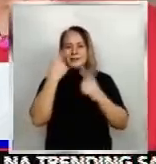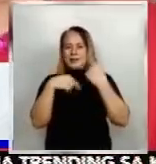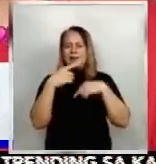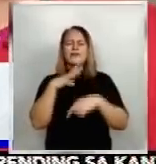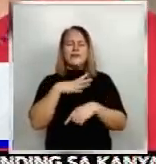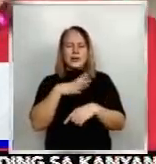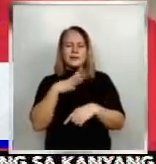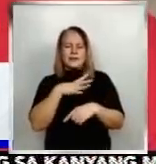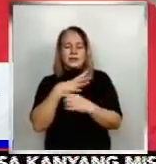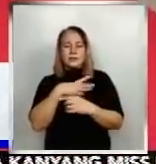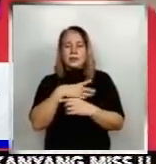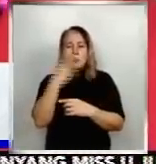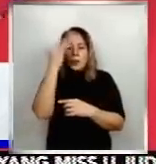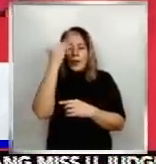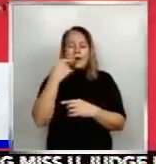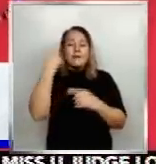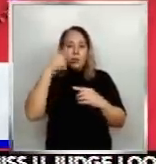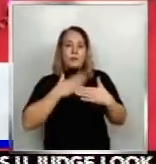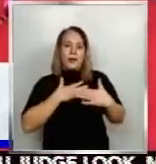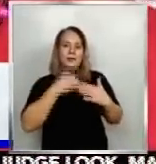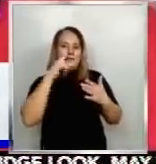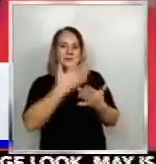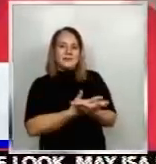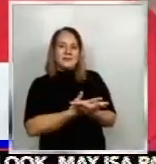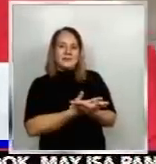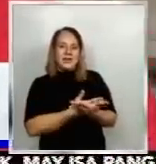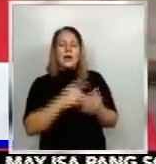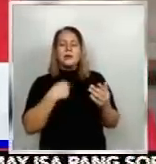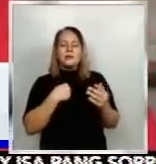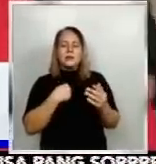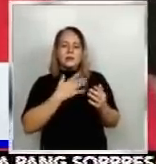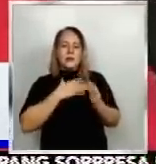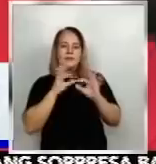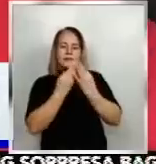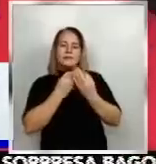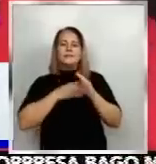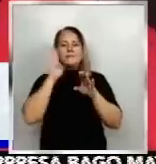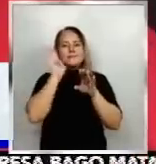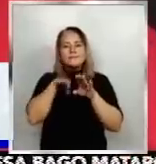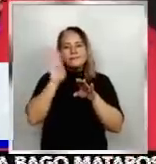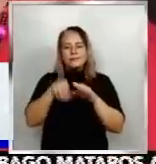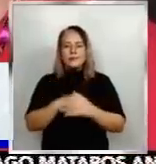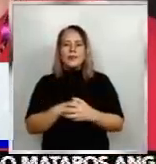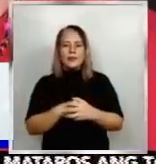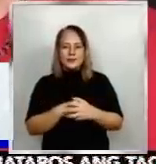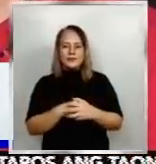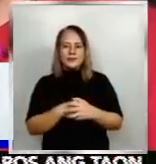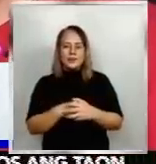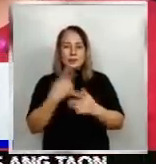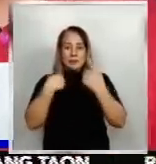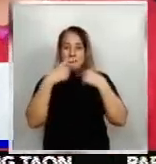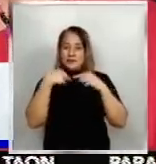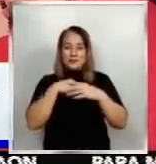para naman to sa anak ko eh. Para sa pamilya ko, sa mga kapatid ko din. Hindi kayo may iyak sa labas pero sa doon?